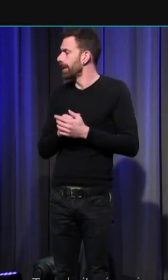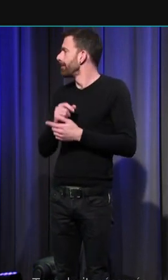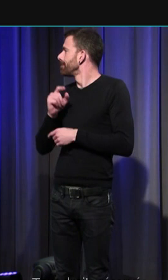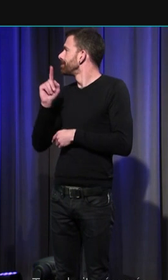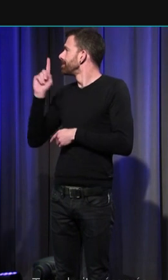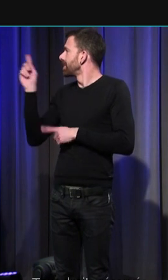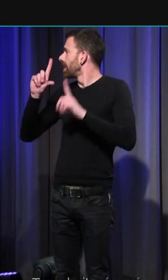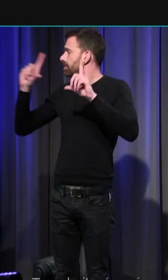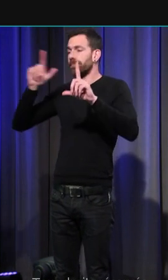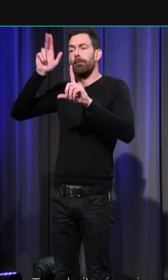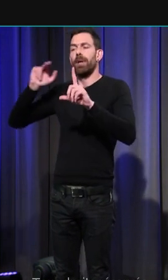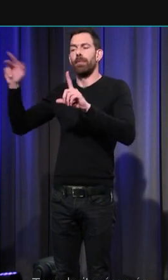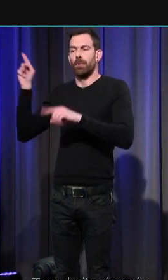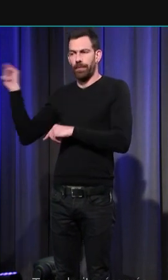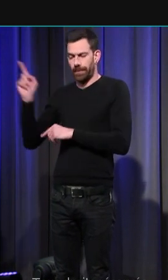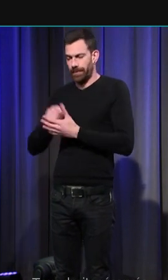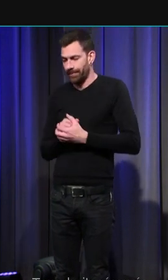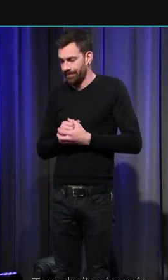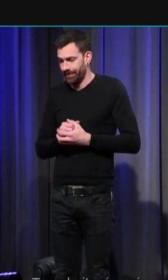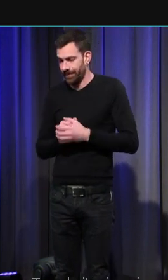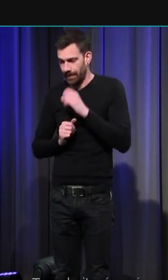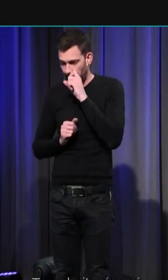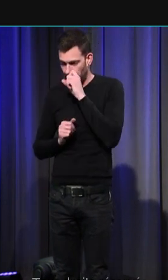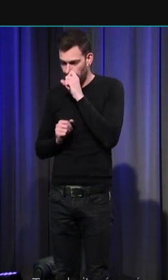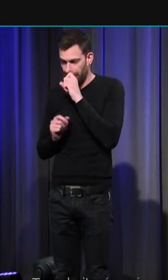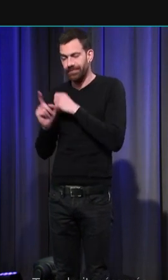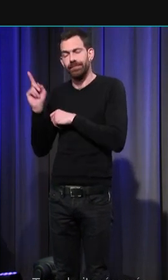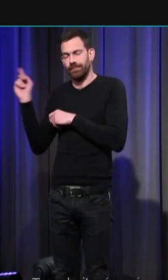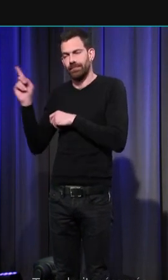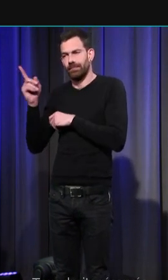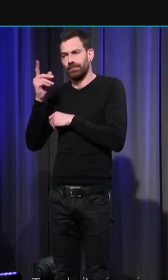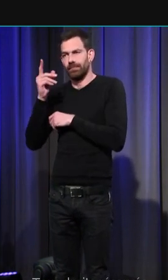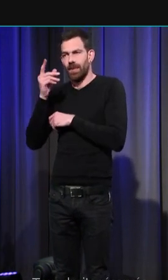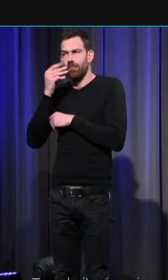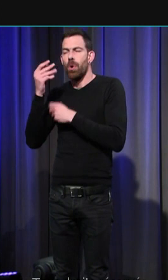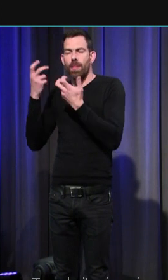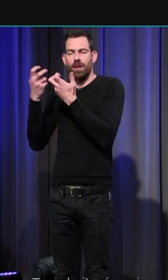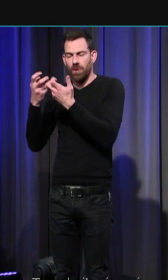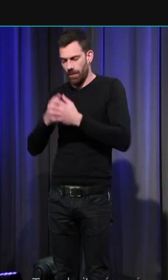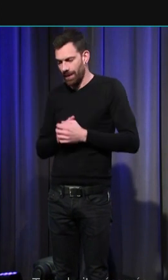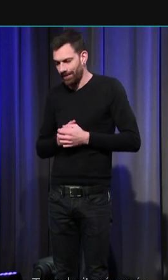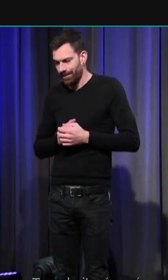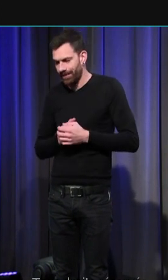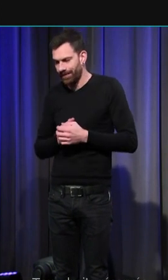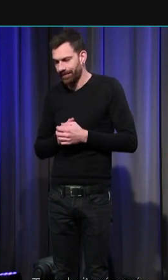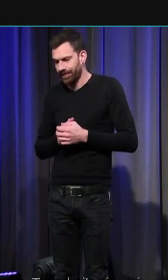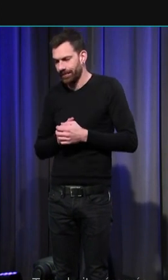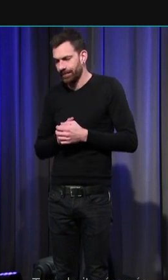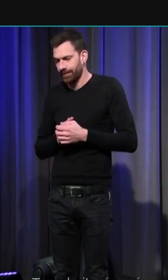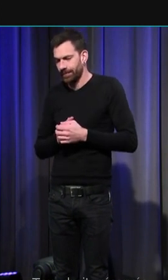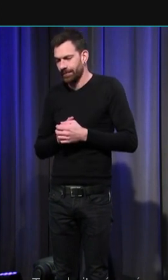sous les yeux en illustre assez merveilleusement les enjeux en mettant de façon